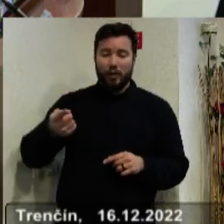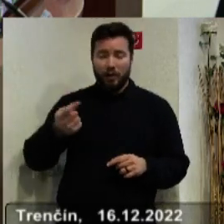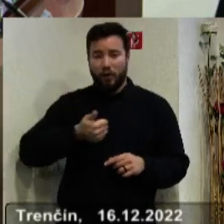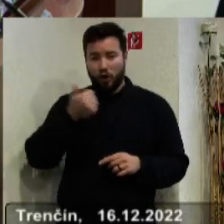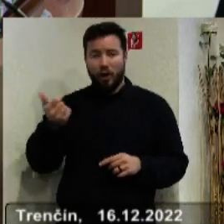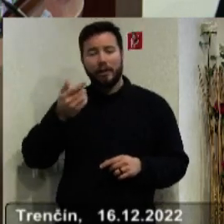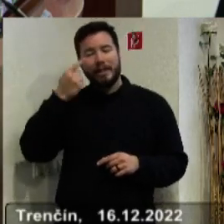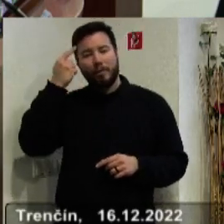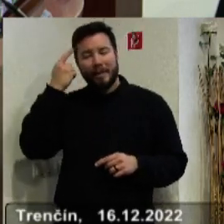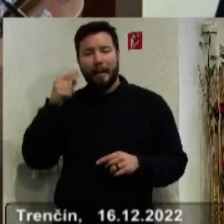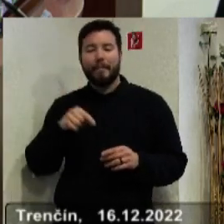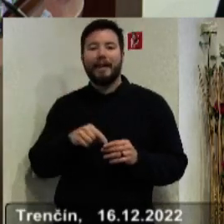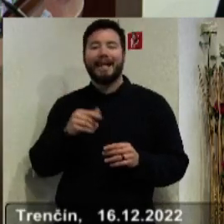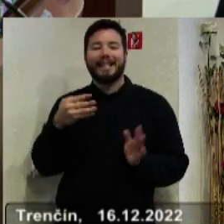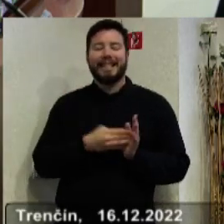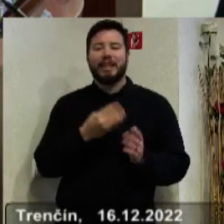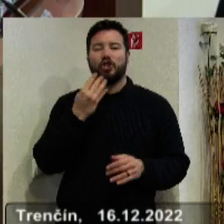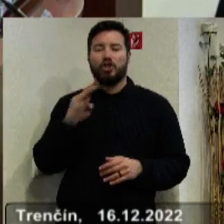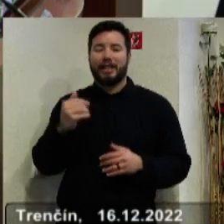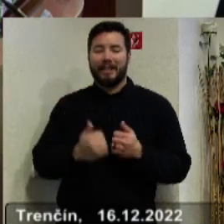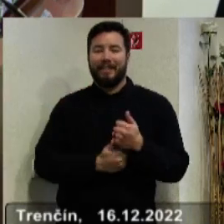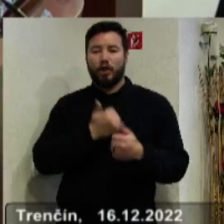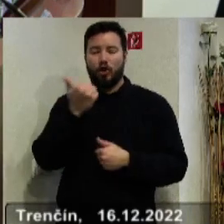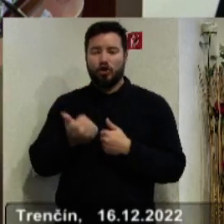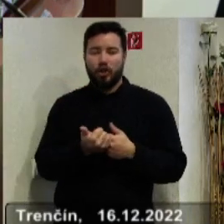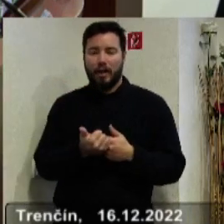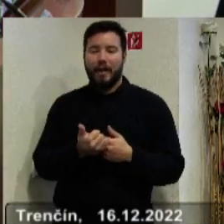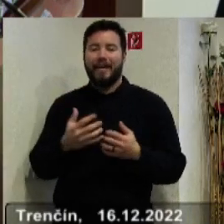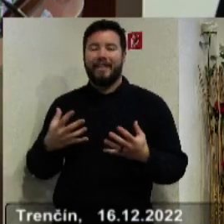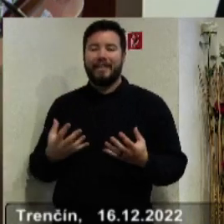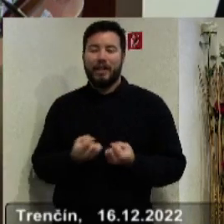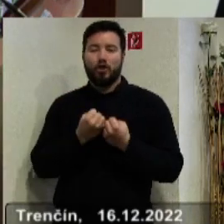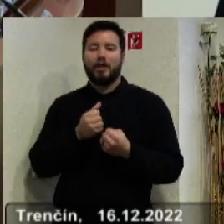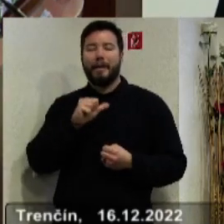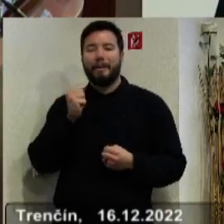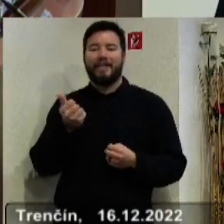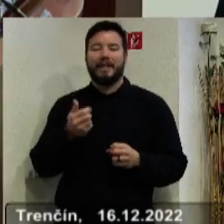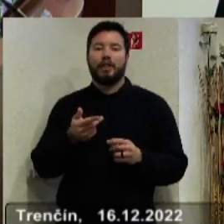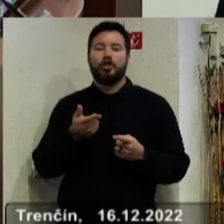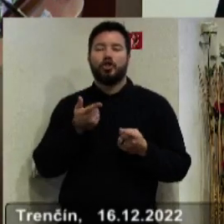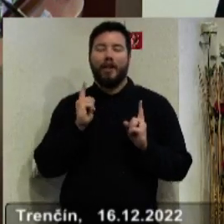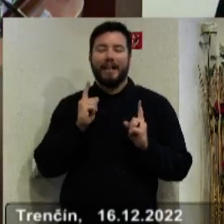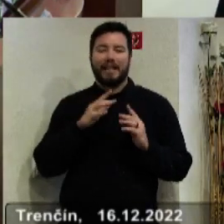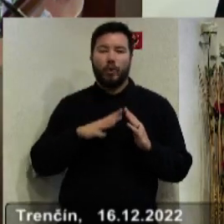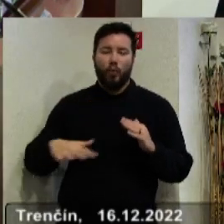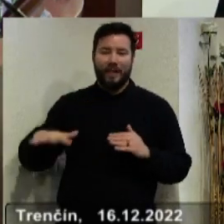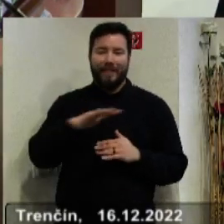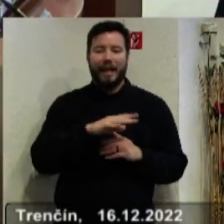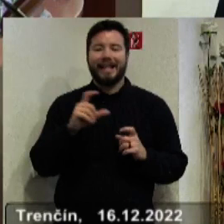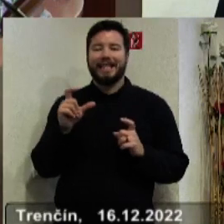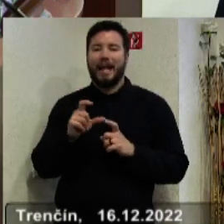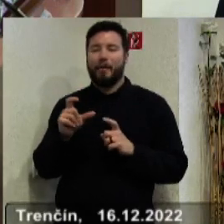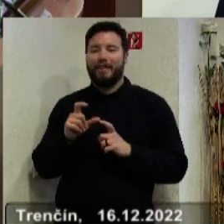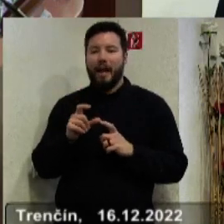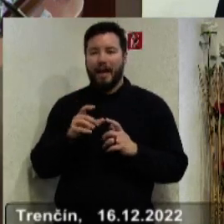na to zabúdame 1400 výročie vzniku prvého štátneho slovanského útvaru, a to je samová